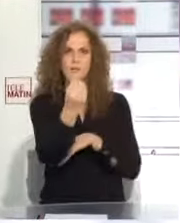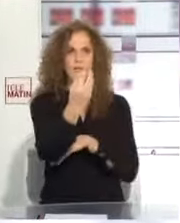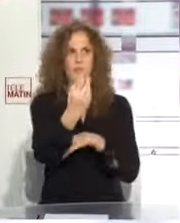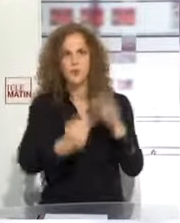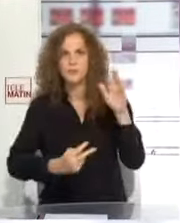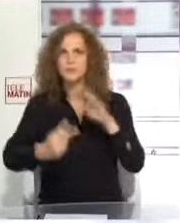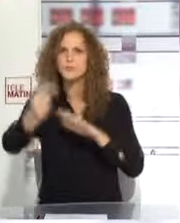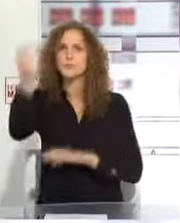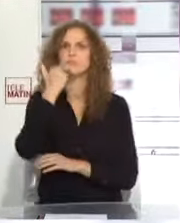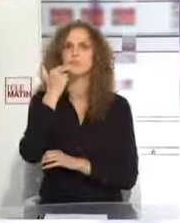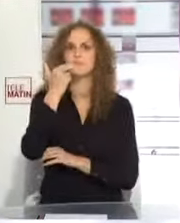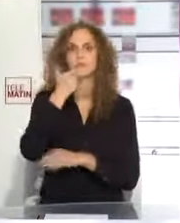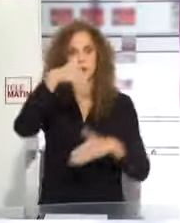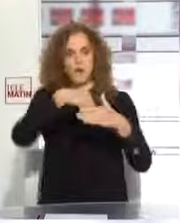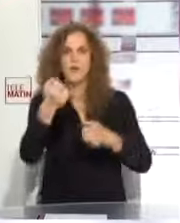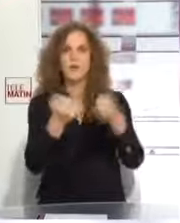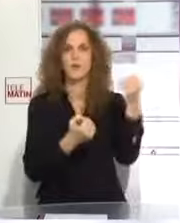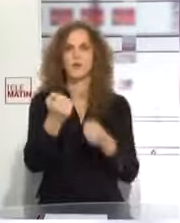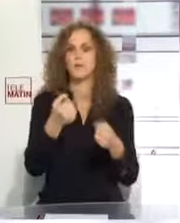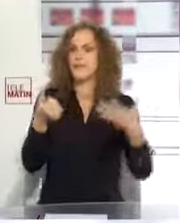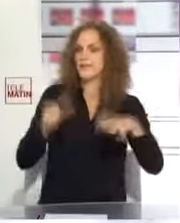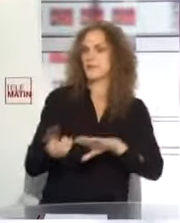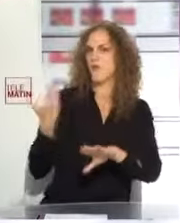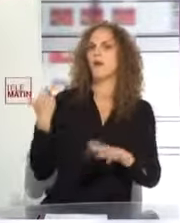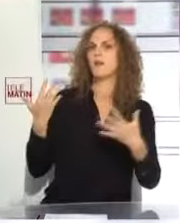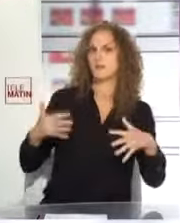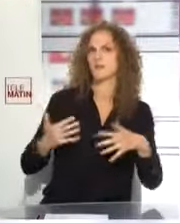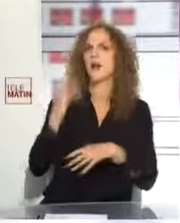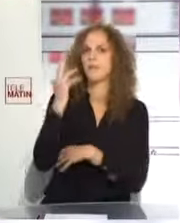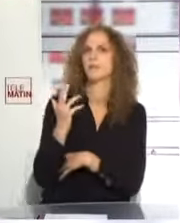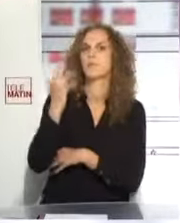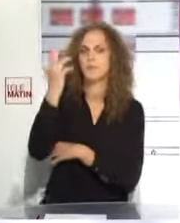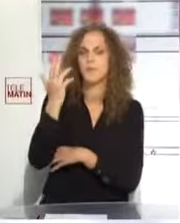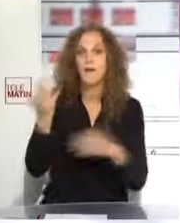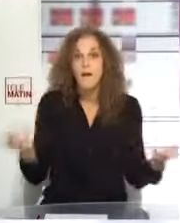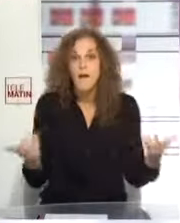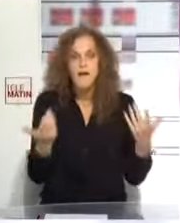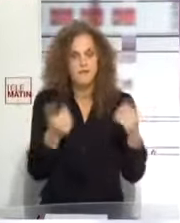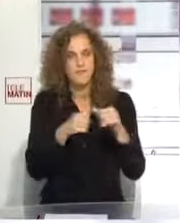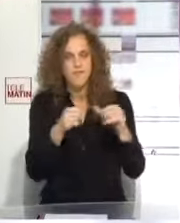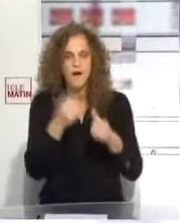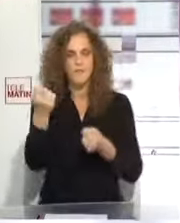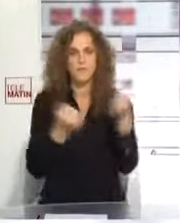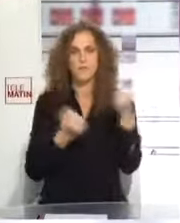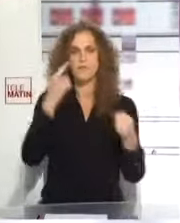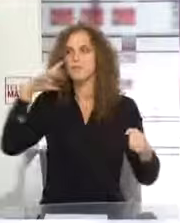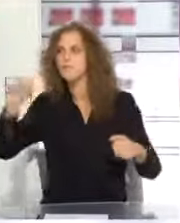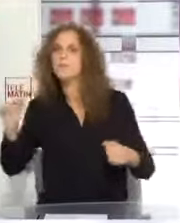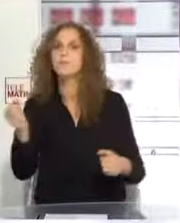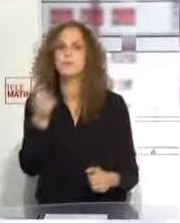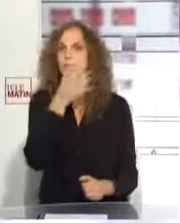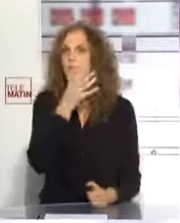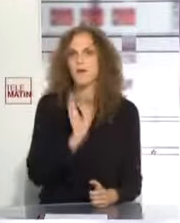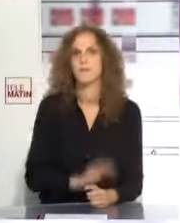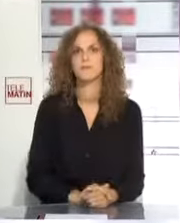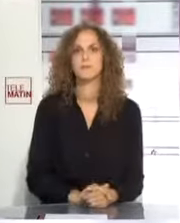embarqués ont fait leur apparition il y a 6 mois, principal atout impossible pour les automobilistes de les repérer. On cherche à se fondre tout de même dans le